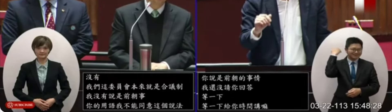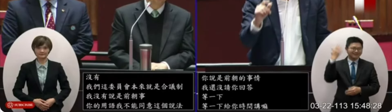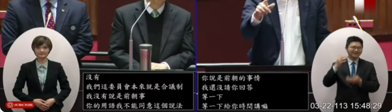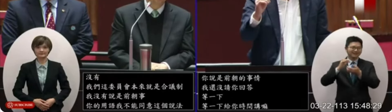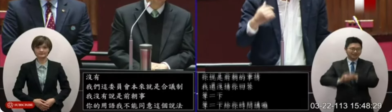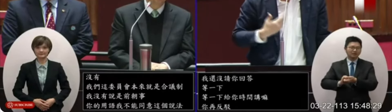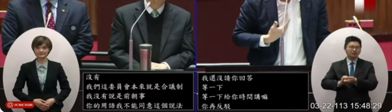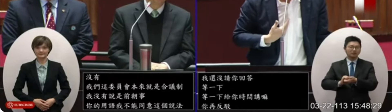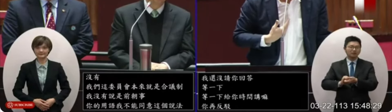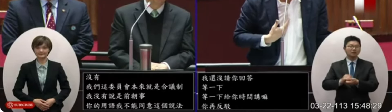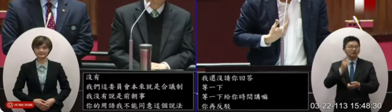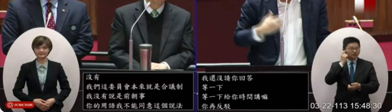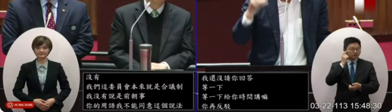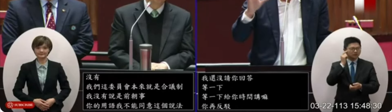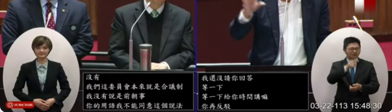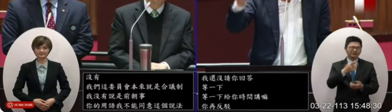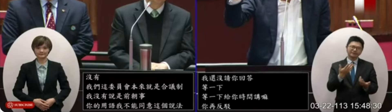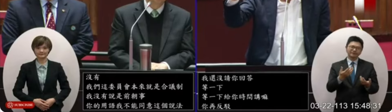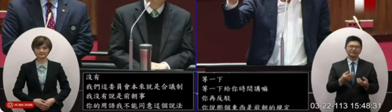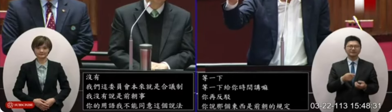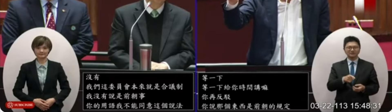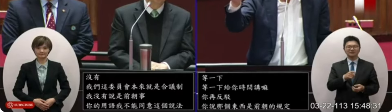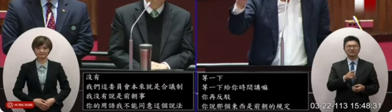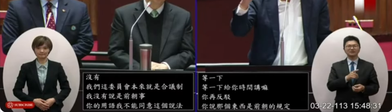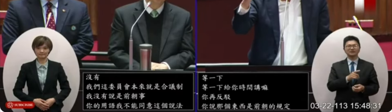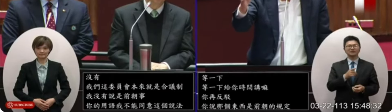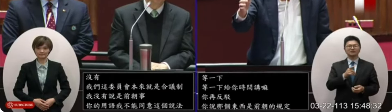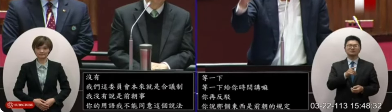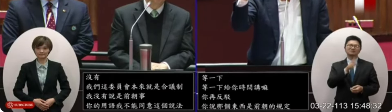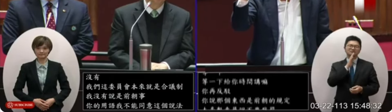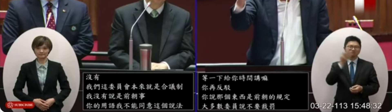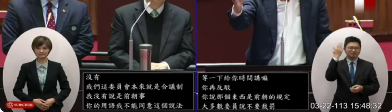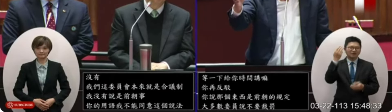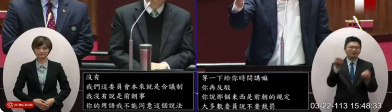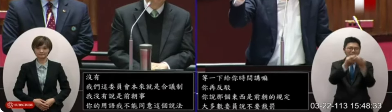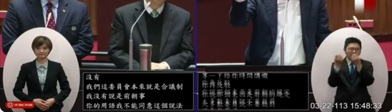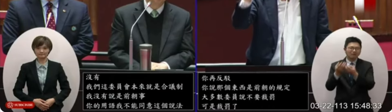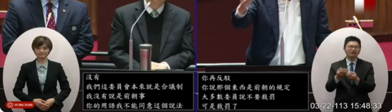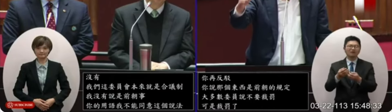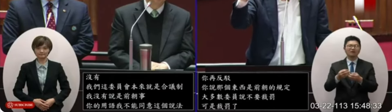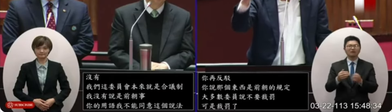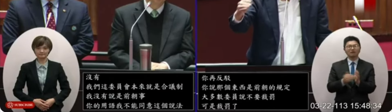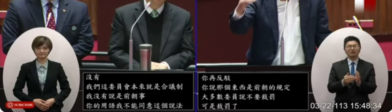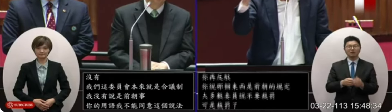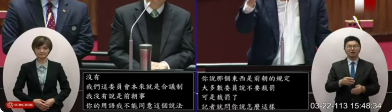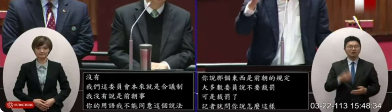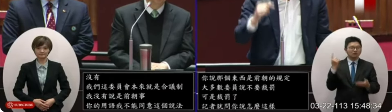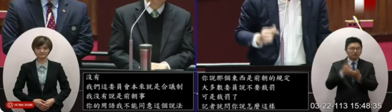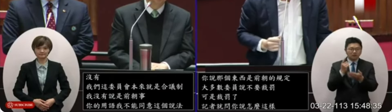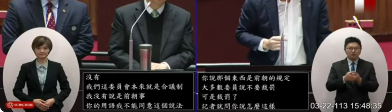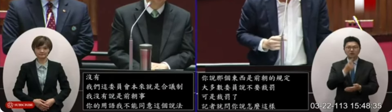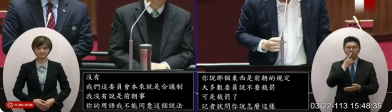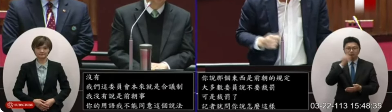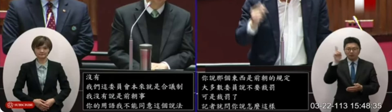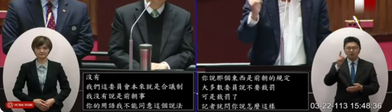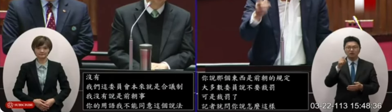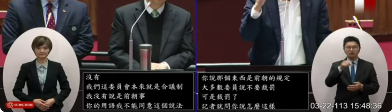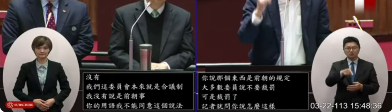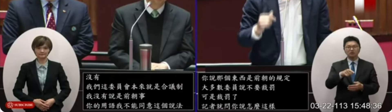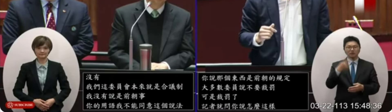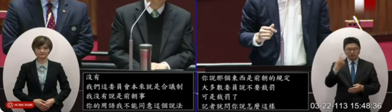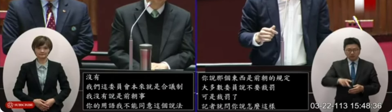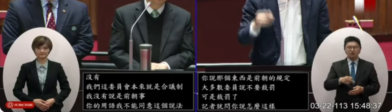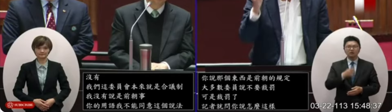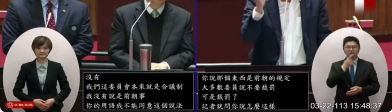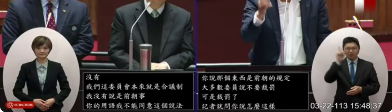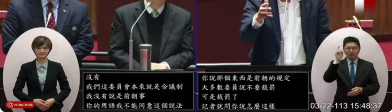前朝決定代表說你也覺得有點理虧所以你才會說是前朝決定那請問一下每一次每一庭敗訴之後你有沒有上訴市民的決定